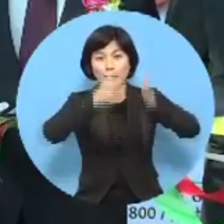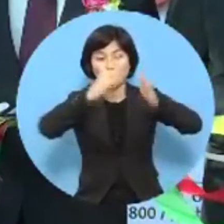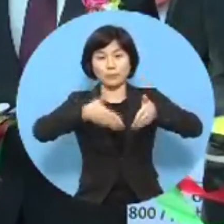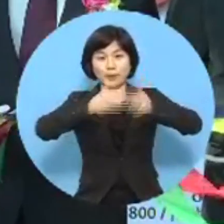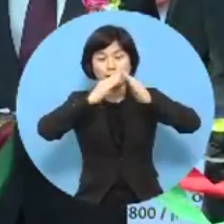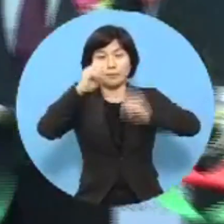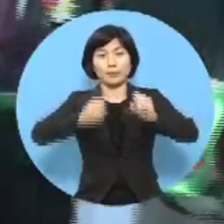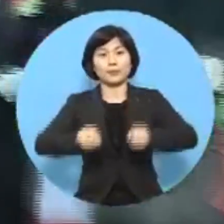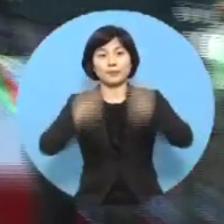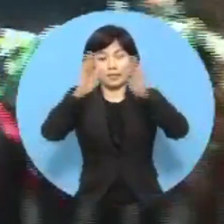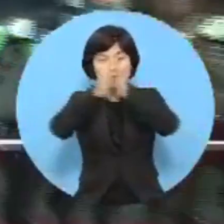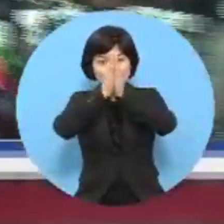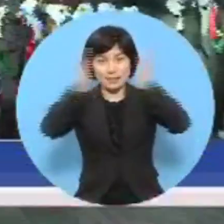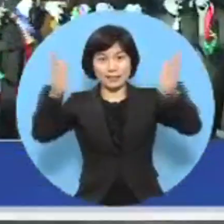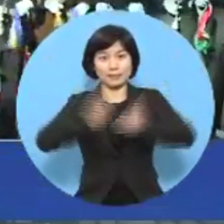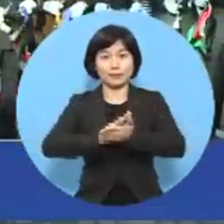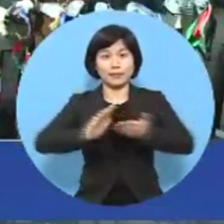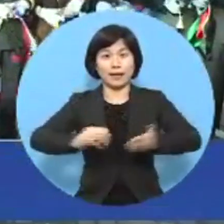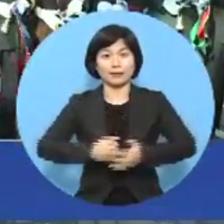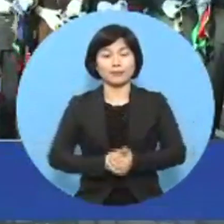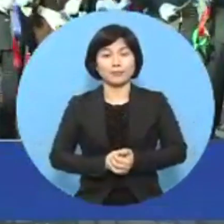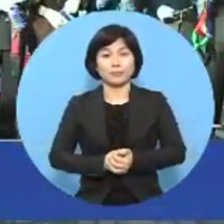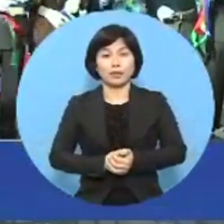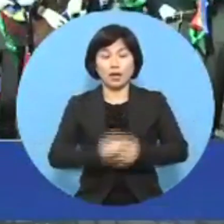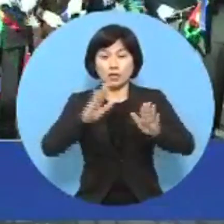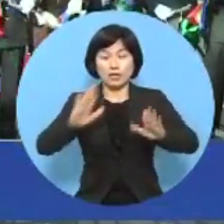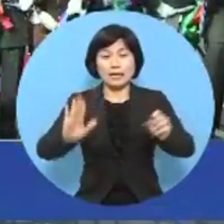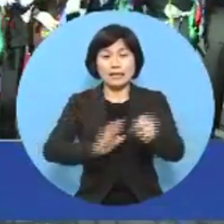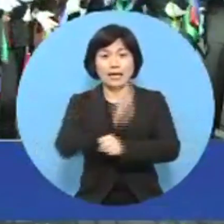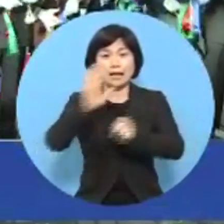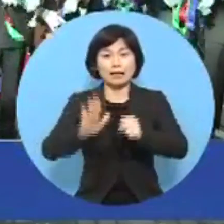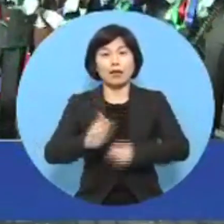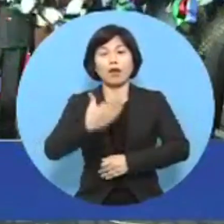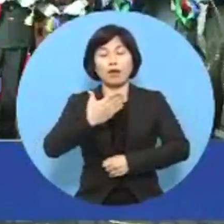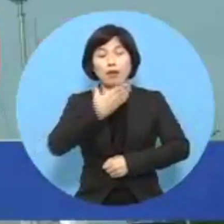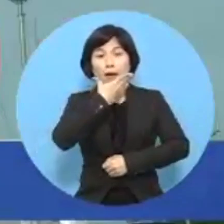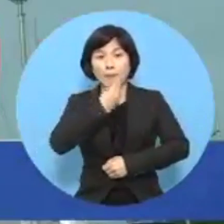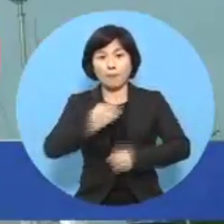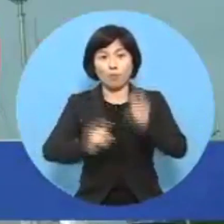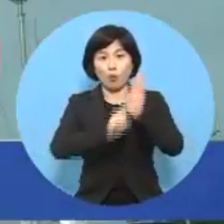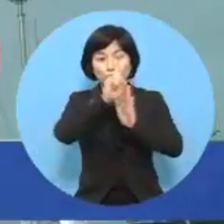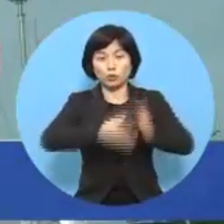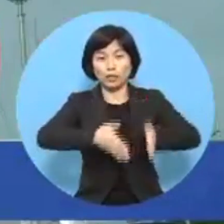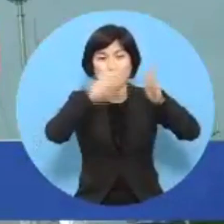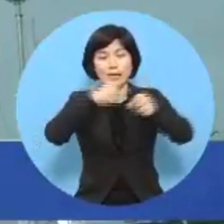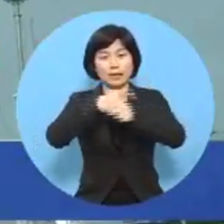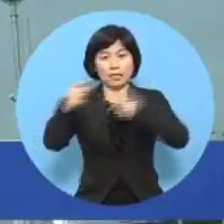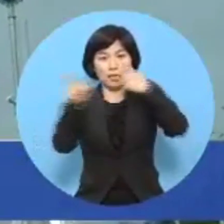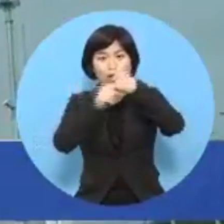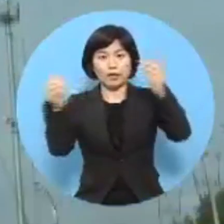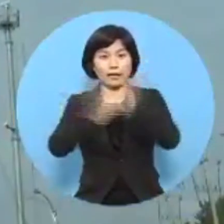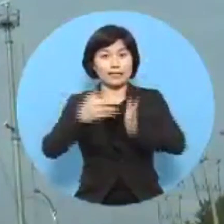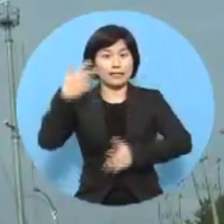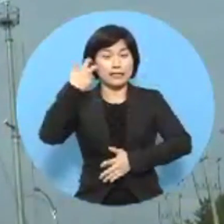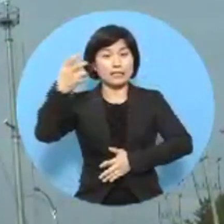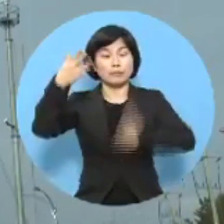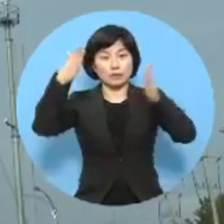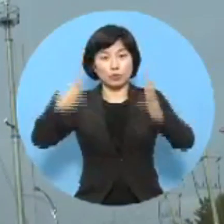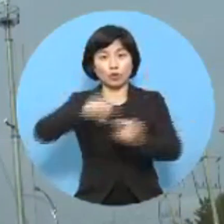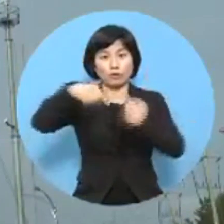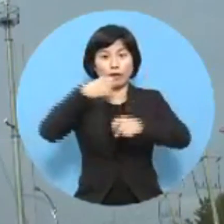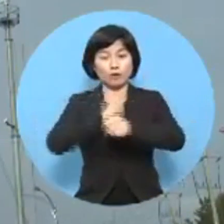본격적인 모금 활동에 나섰습니다. 사랑의 행복 온도탑은 내년 1월까지 70일 동안 운영되며